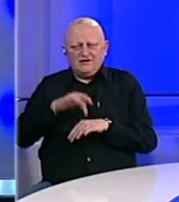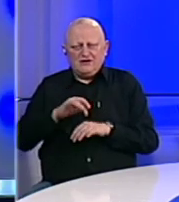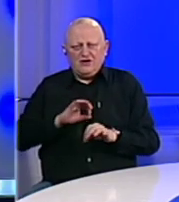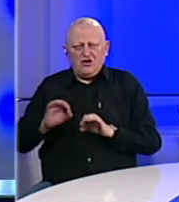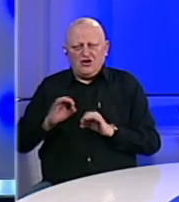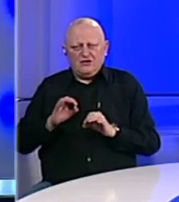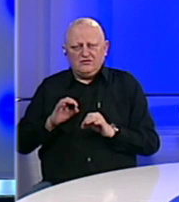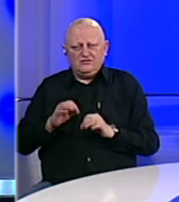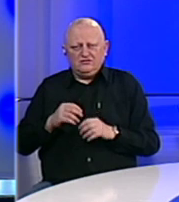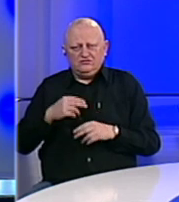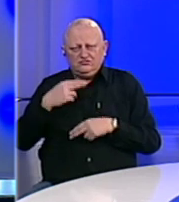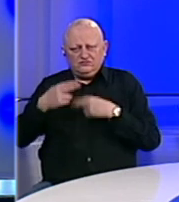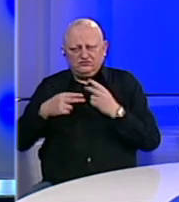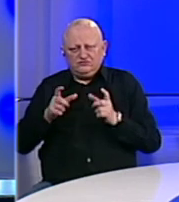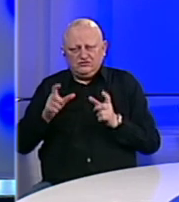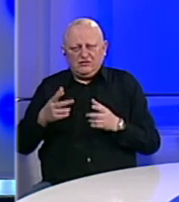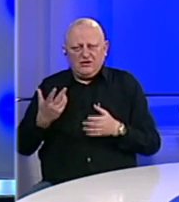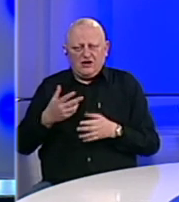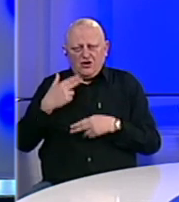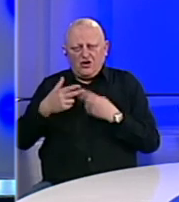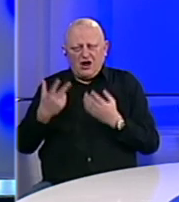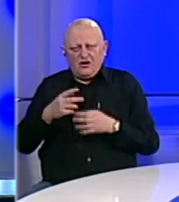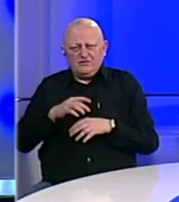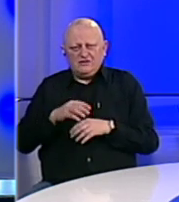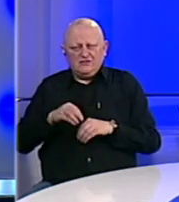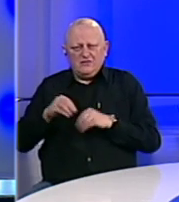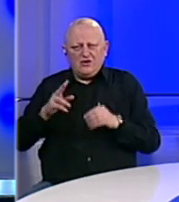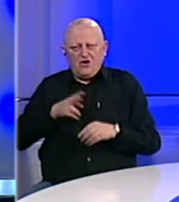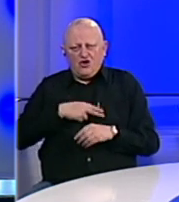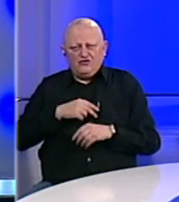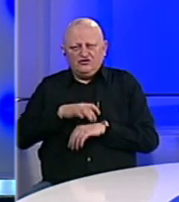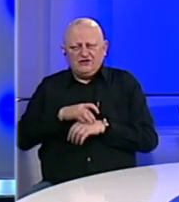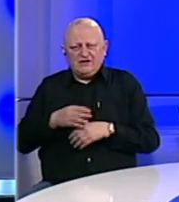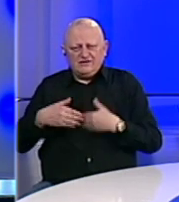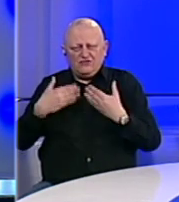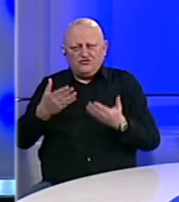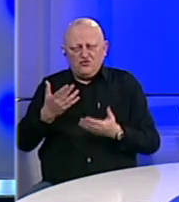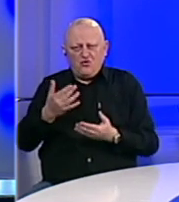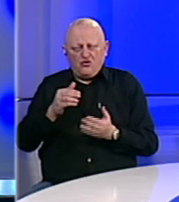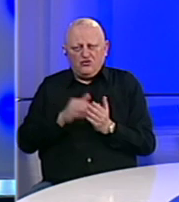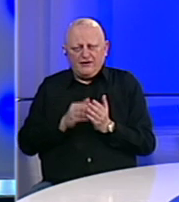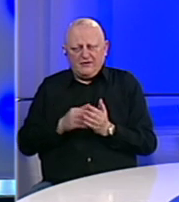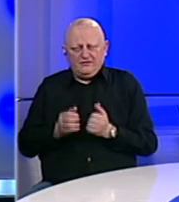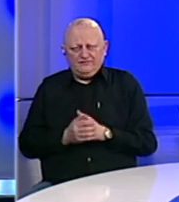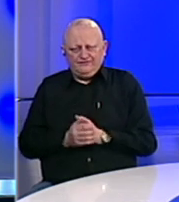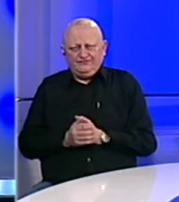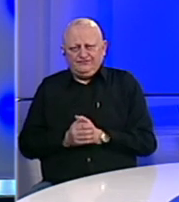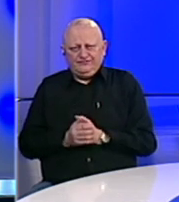organizirana izvjesna trijaža kako bi se migrantima pružila odgovarajuća zdravstvena usluga ukoliko to bude potrebno?